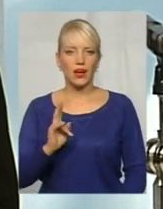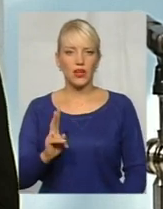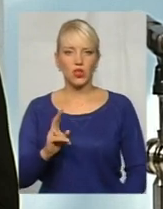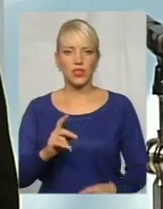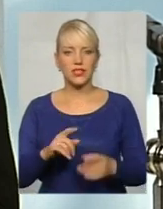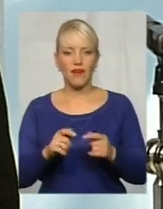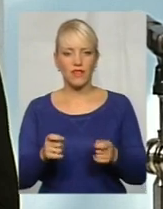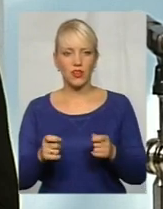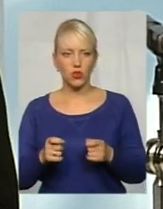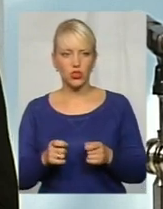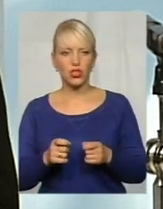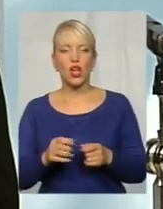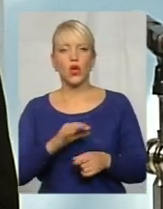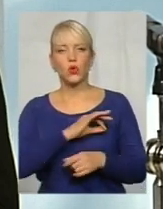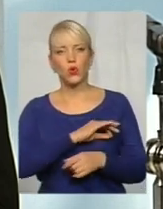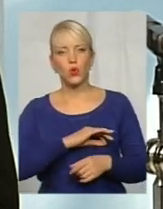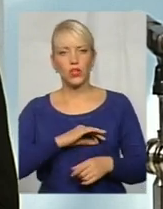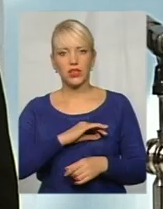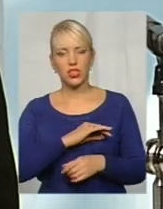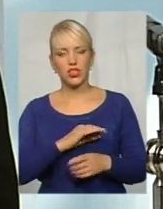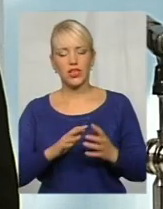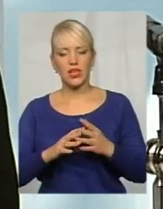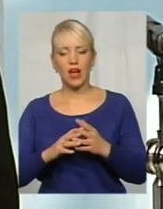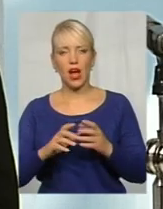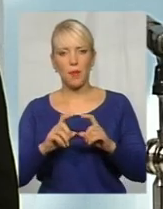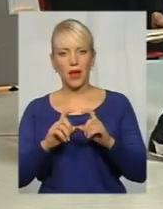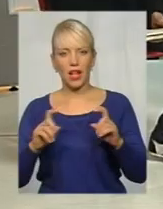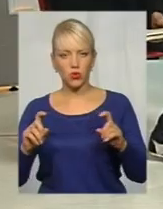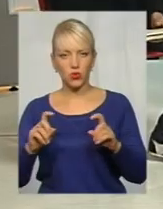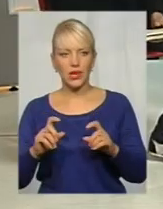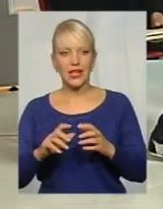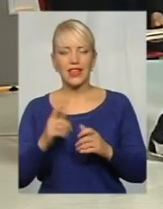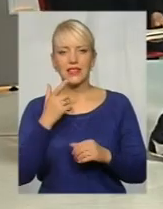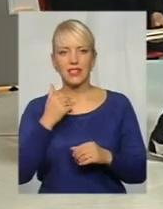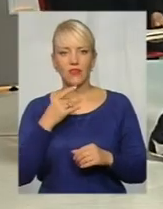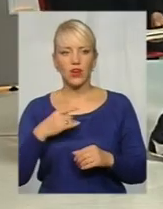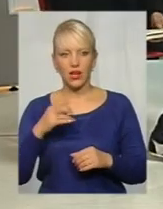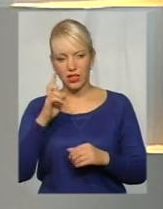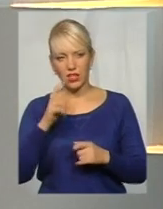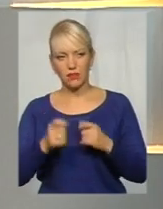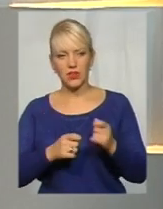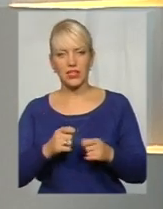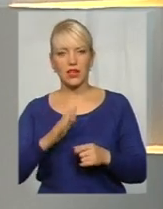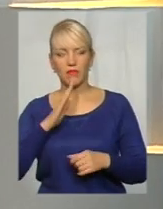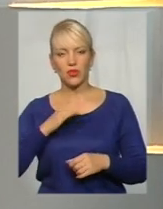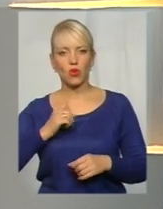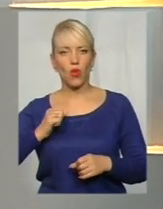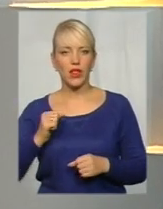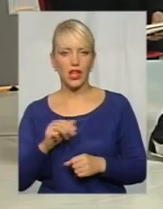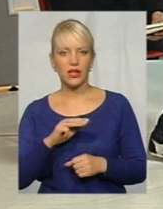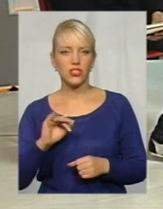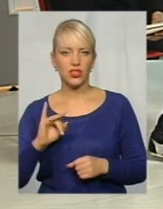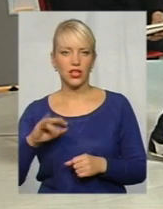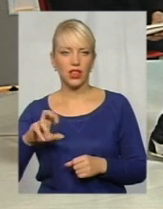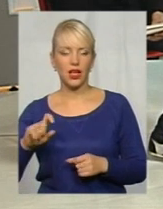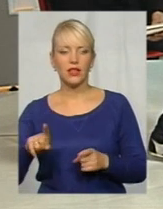сектору апарату Красилівської ради держадміністрації та мій колега Михайло Жила. До цієї студії ми